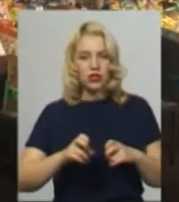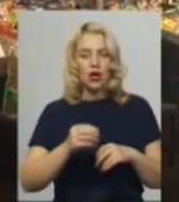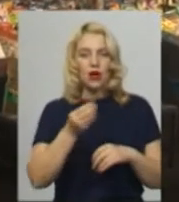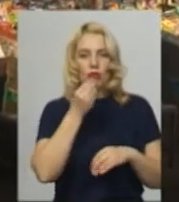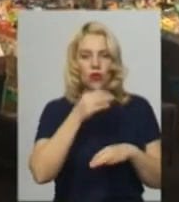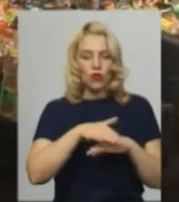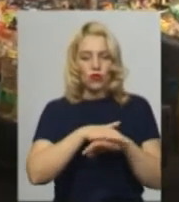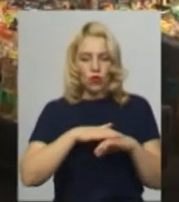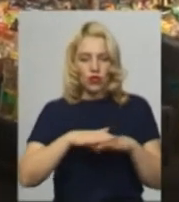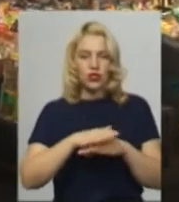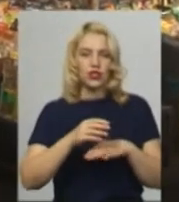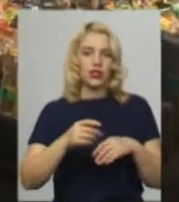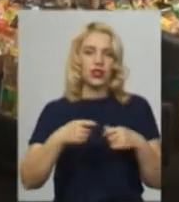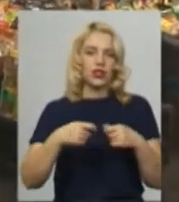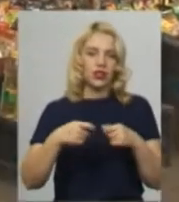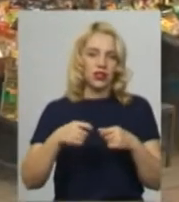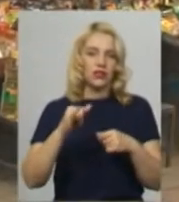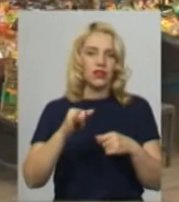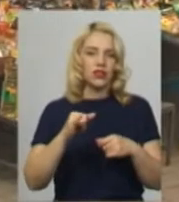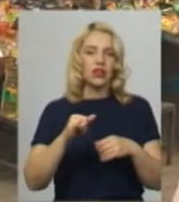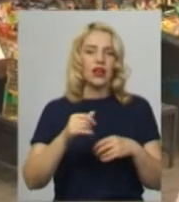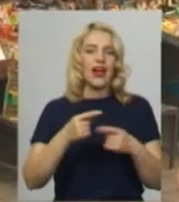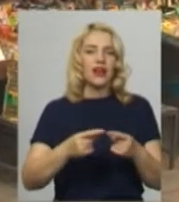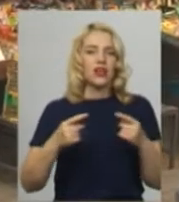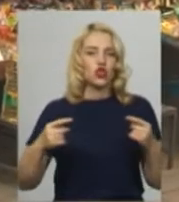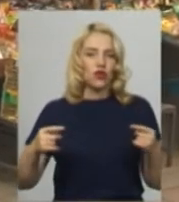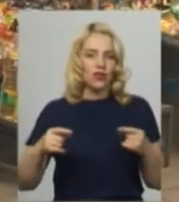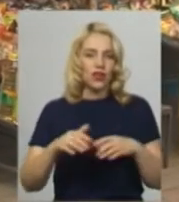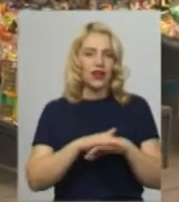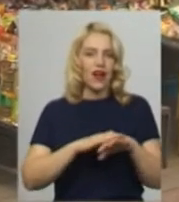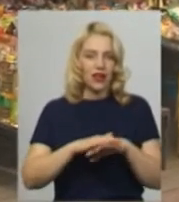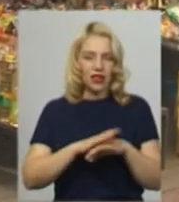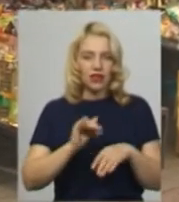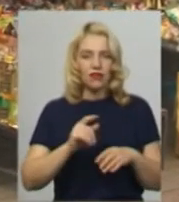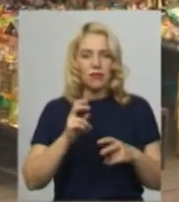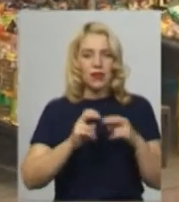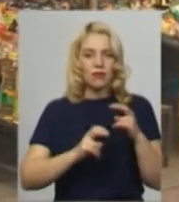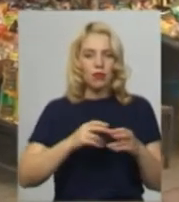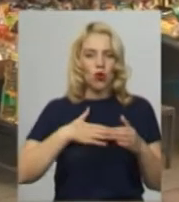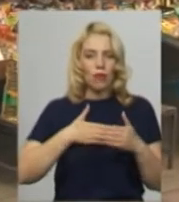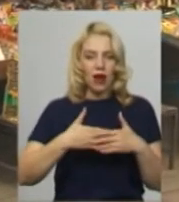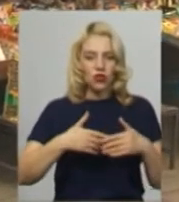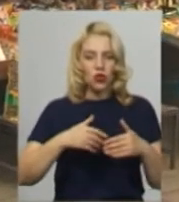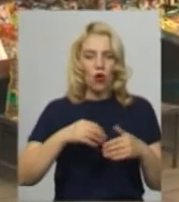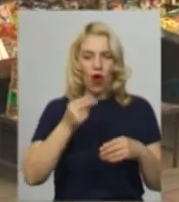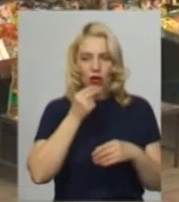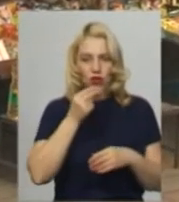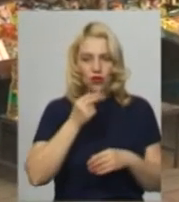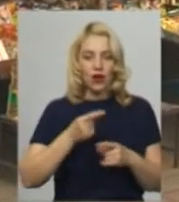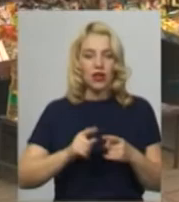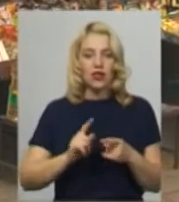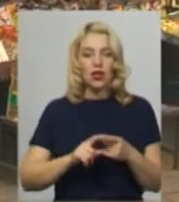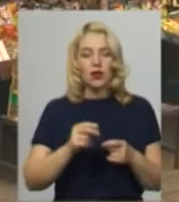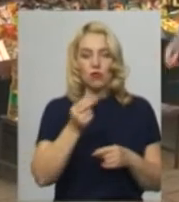ринків, речових ринків, підприємств громадського харчування, підприємств продовольчої торгівлі і